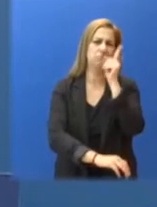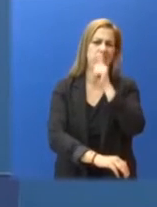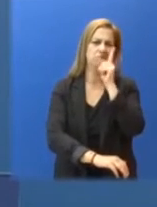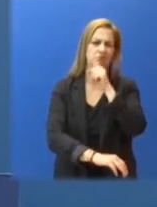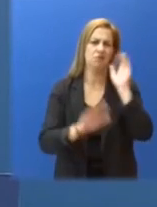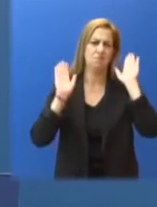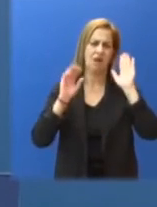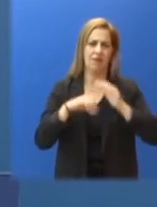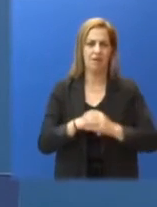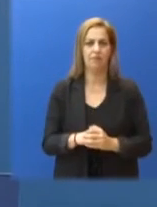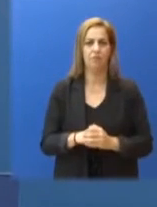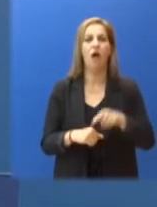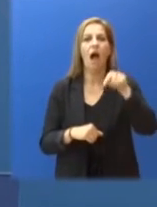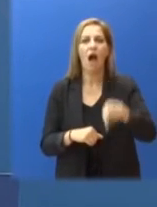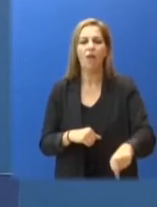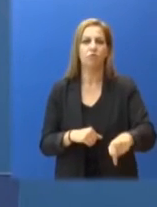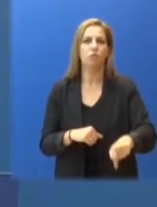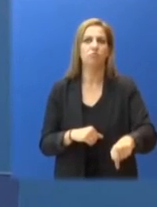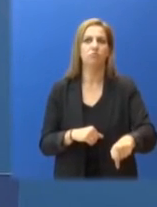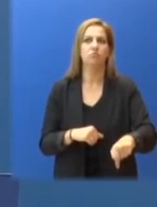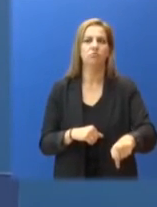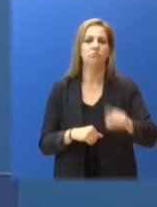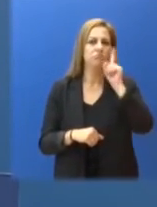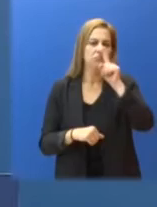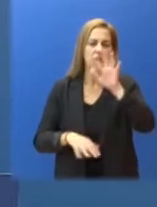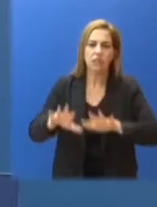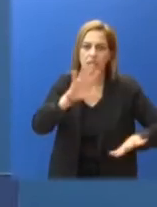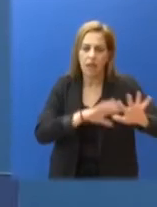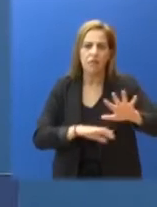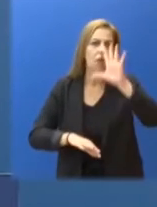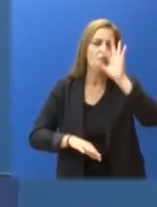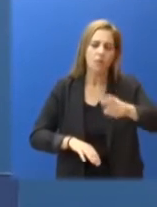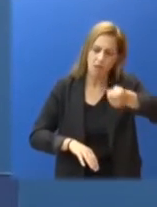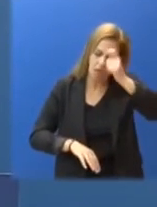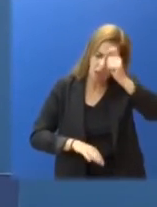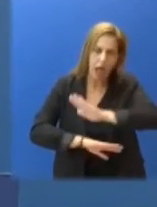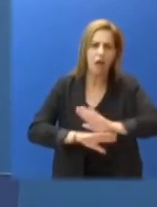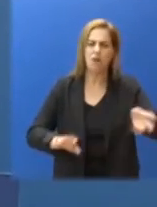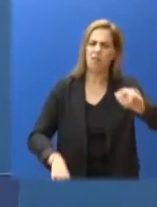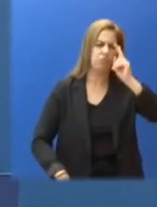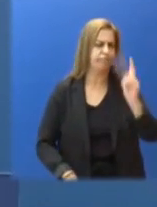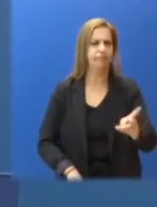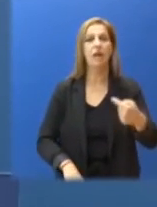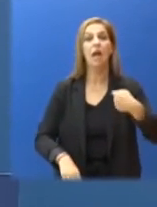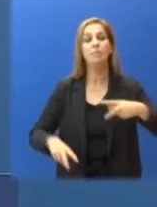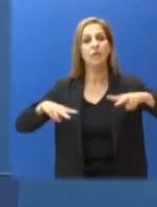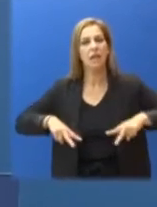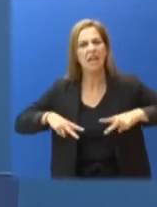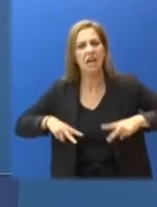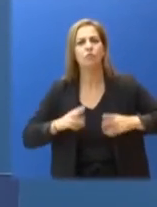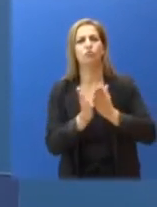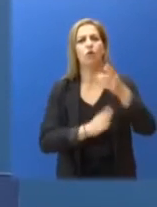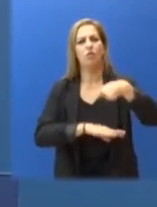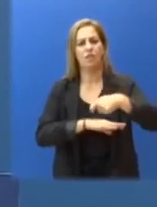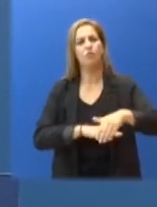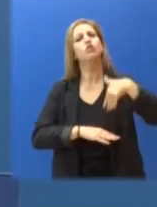σκάνδαλο με τα ψευδή πιστοποιητικά εμβολιασμού είναι ηθικά και πολιτικά κατά δικαστέο. Το κράτος και η δικαιοσύνη θα αποδώσουν